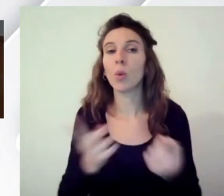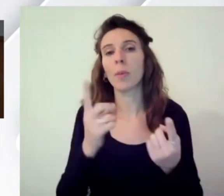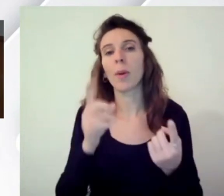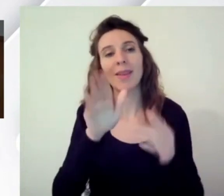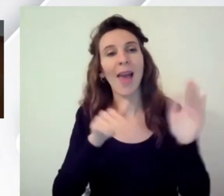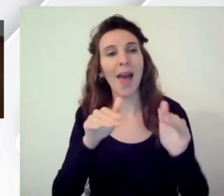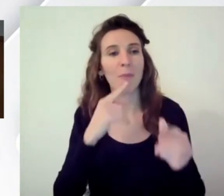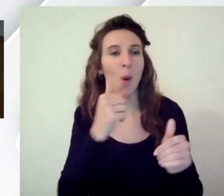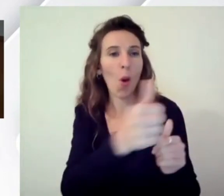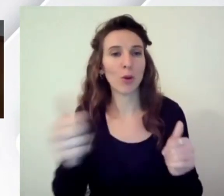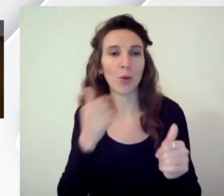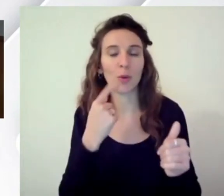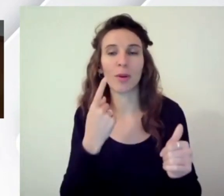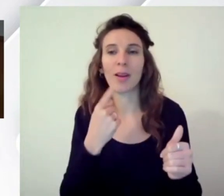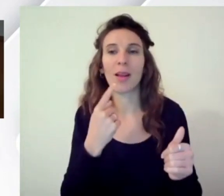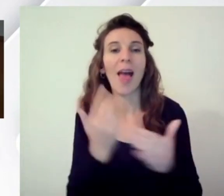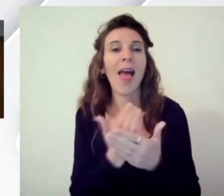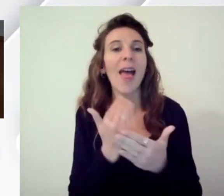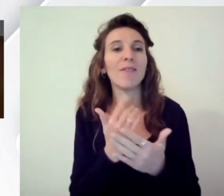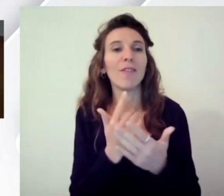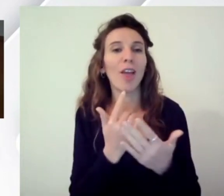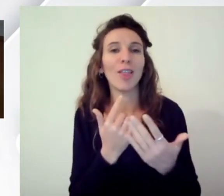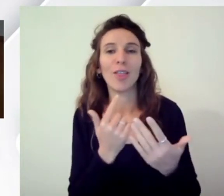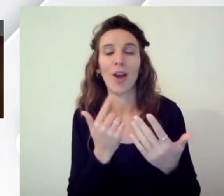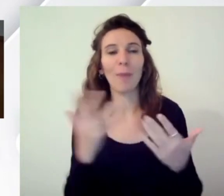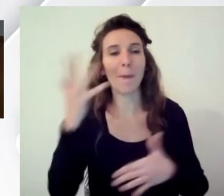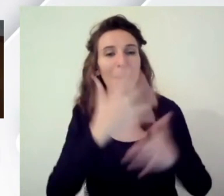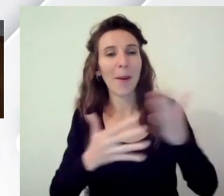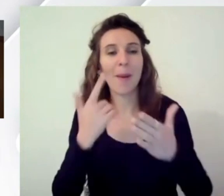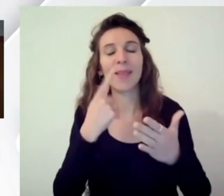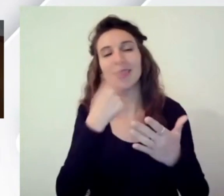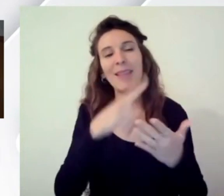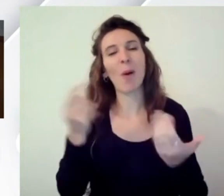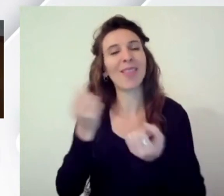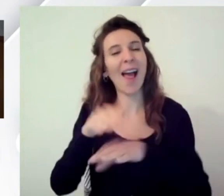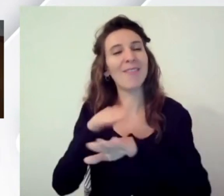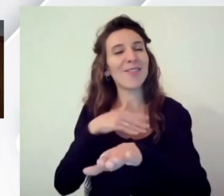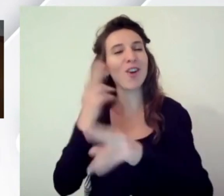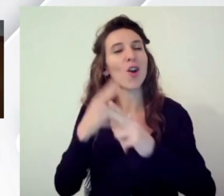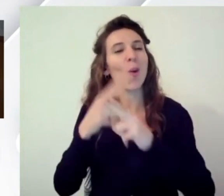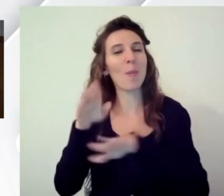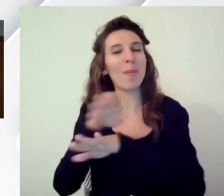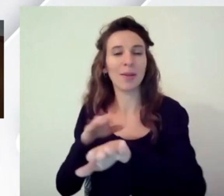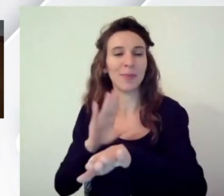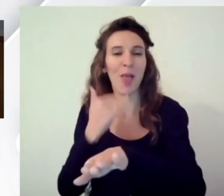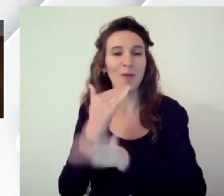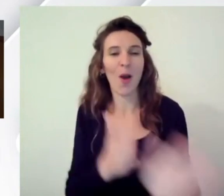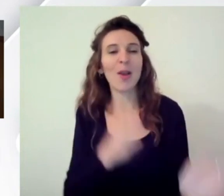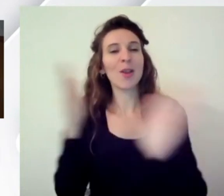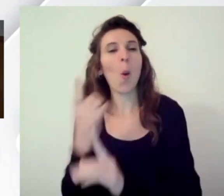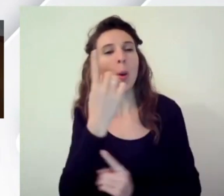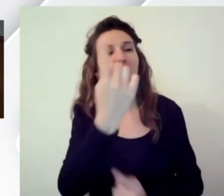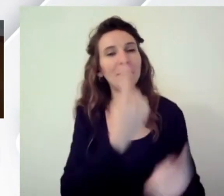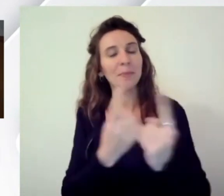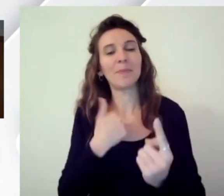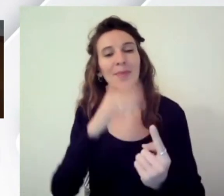volta in modo da non creare traffico sul d'accordo come si dice qui a Roma la domanda secca